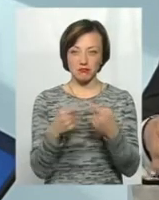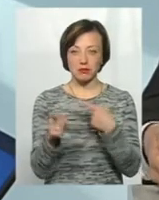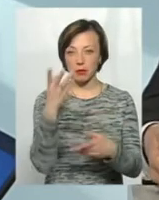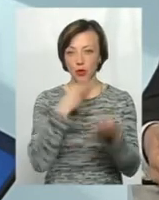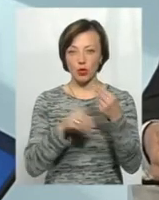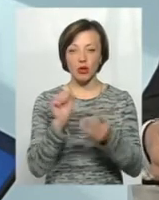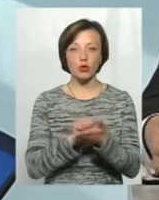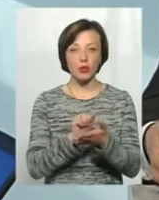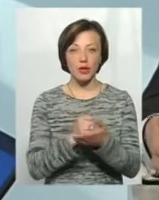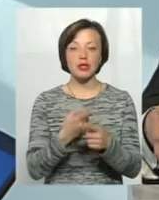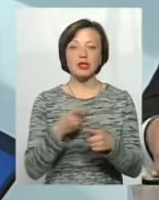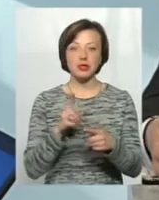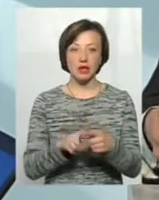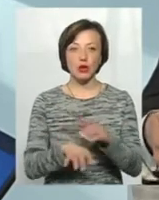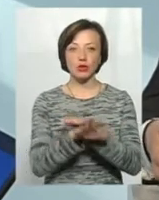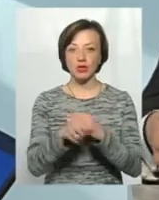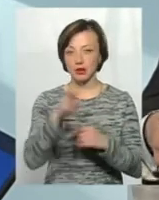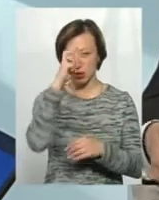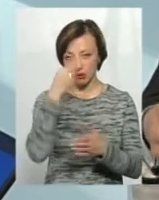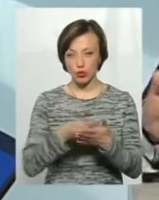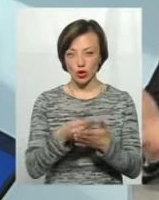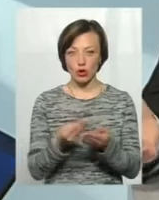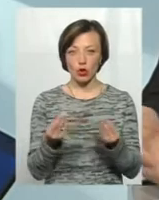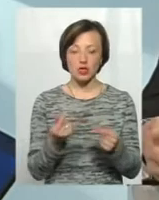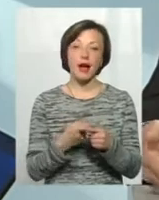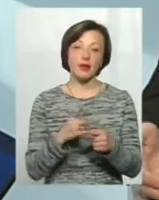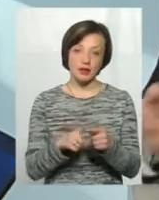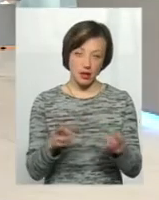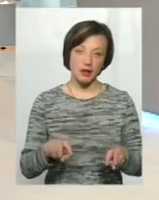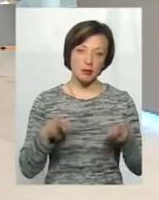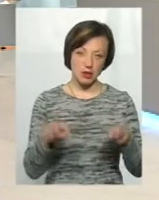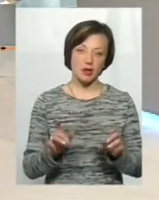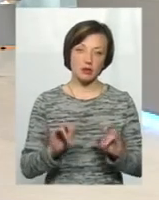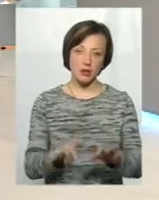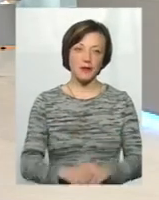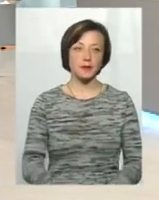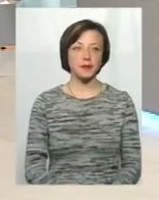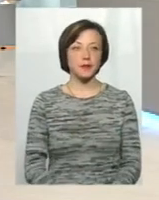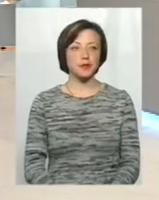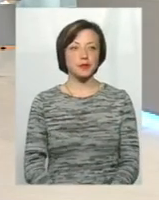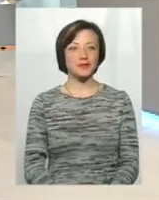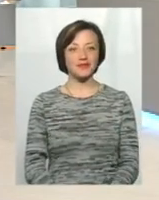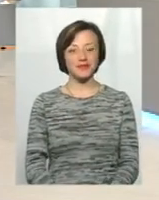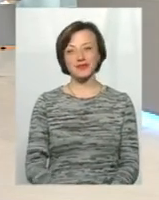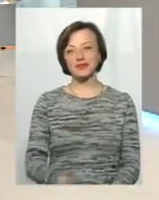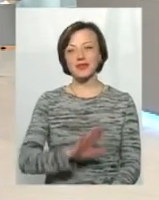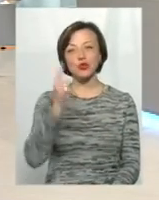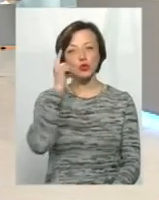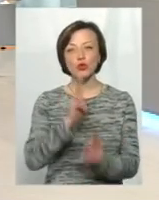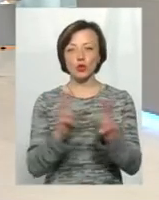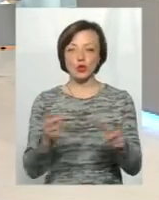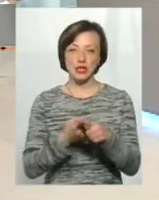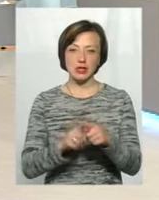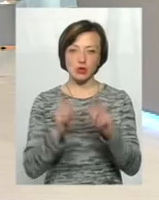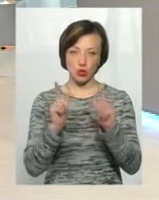підробка документів. І це розкрадання, бюджетних коштів. А це вже кримінальна Це вже важкі нас. Тому я не думаю, що хтось на це позариться.